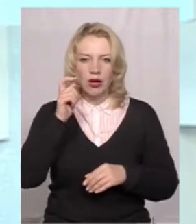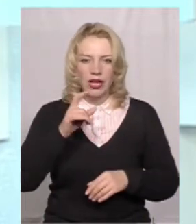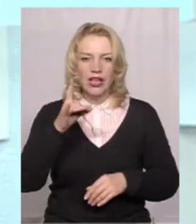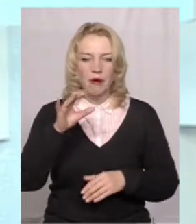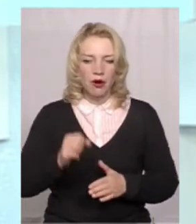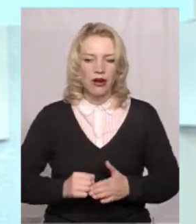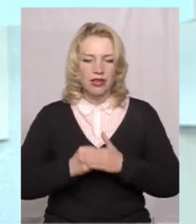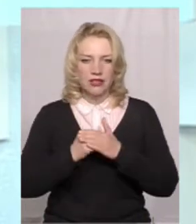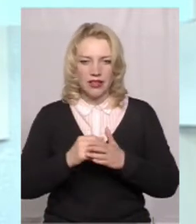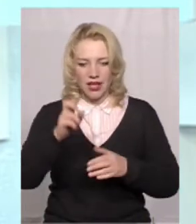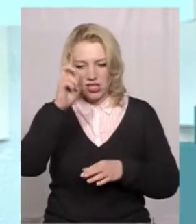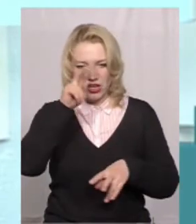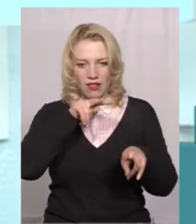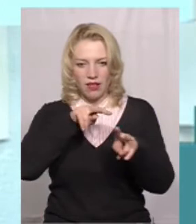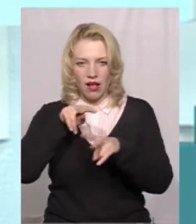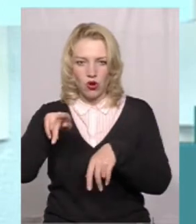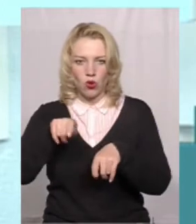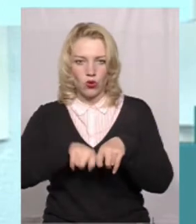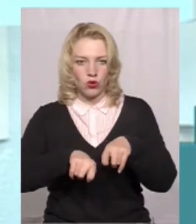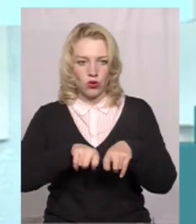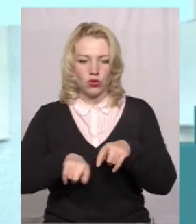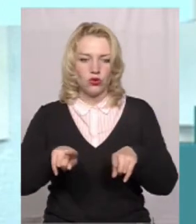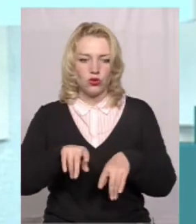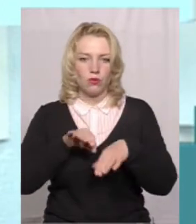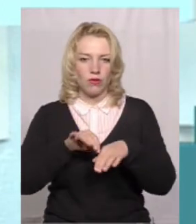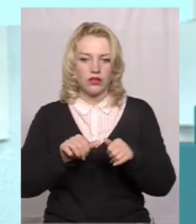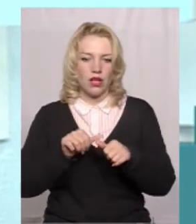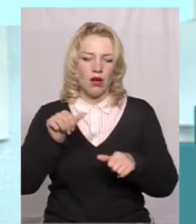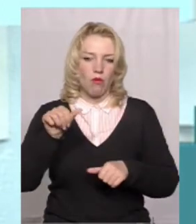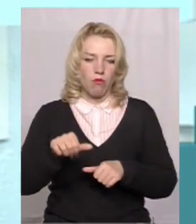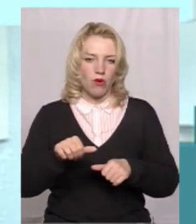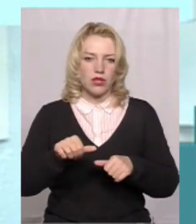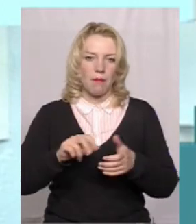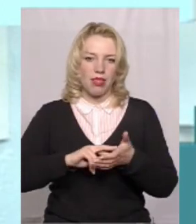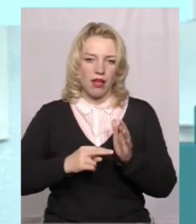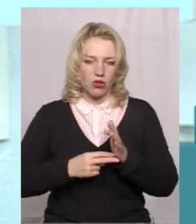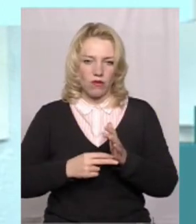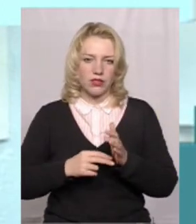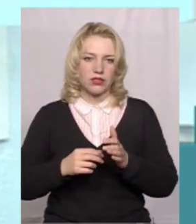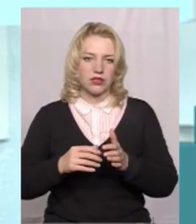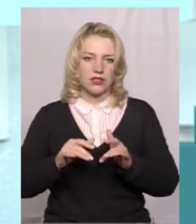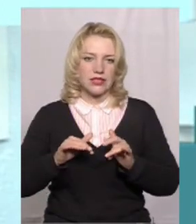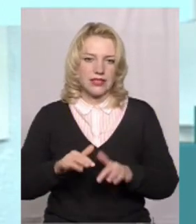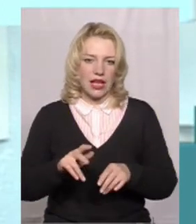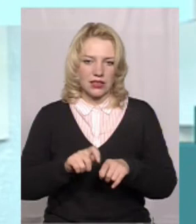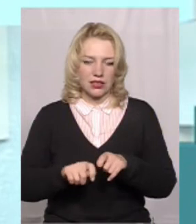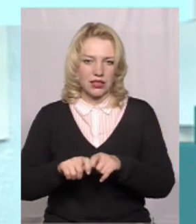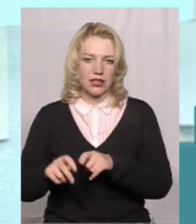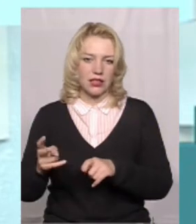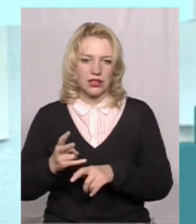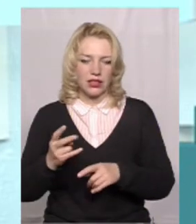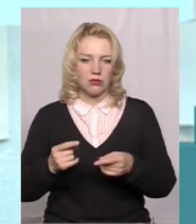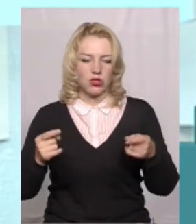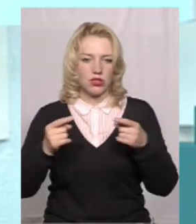основні засади державного нагляду контролю, для того, щоб зіснити позаплановий захід, необхідно чітко цим